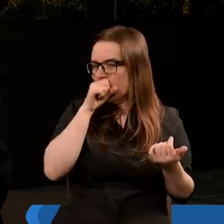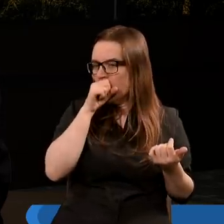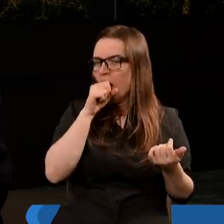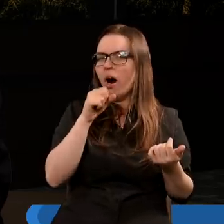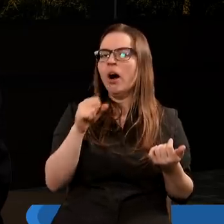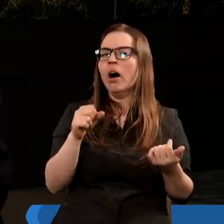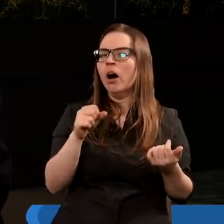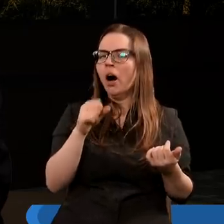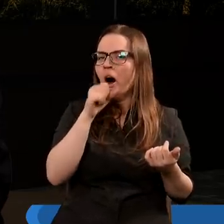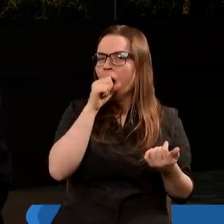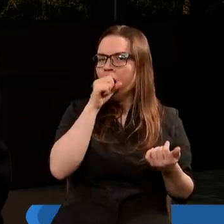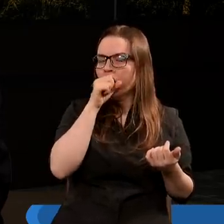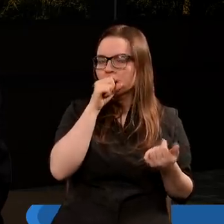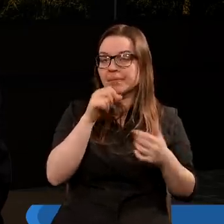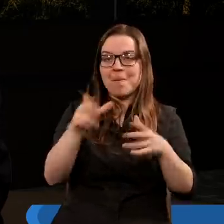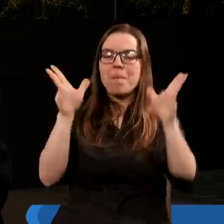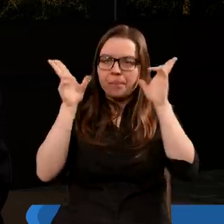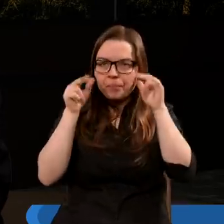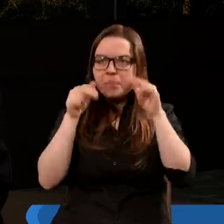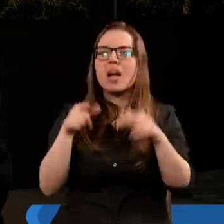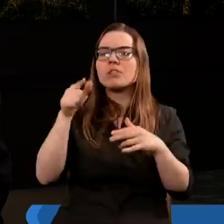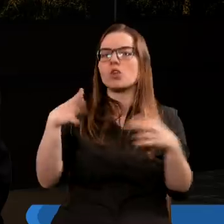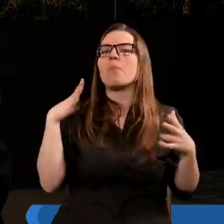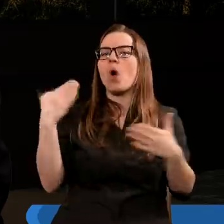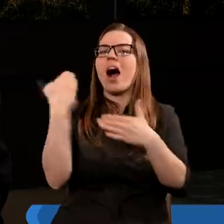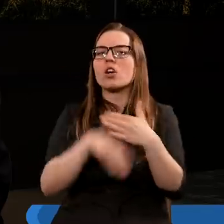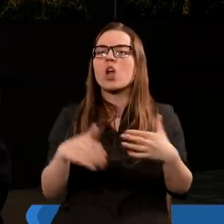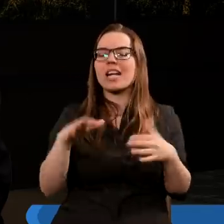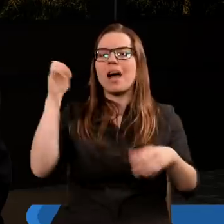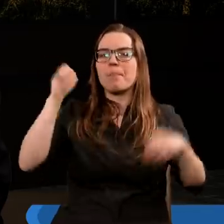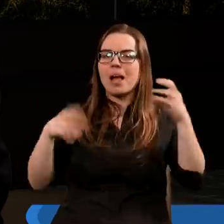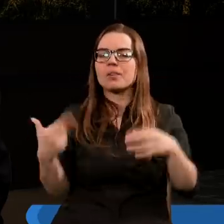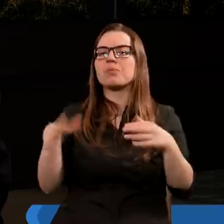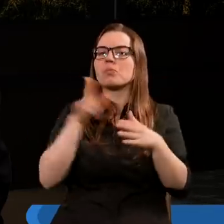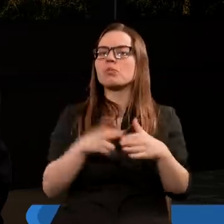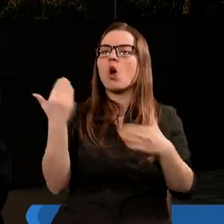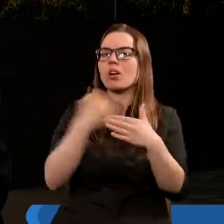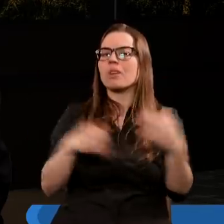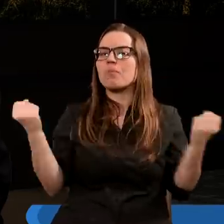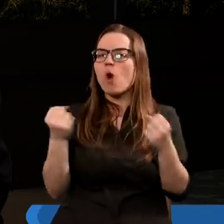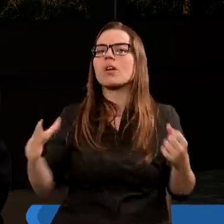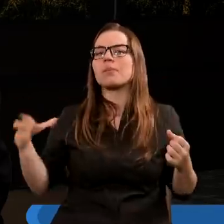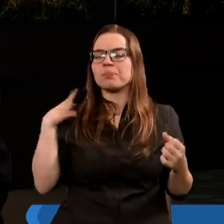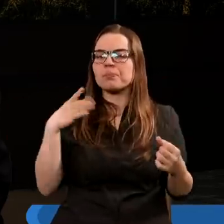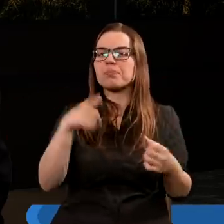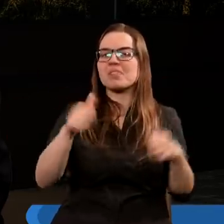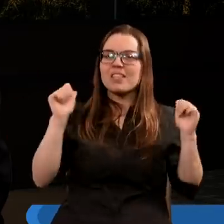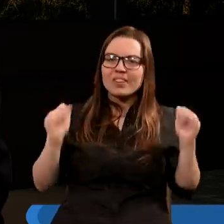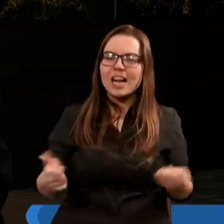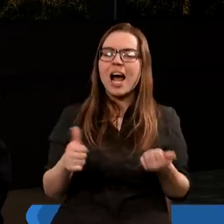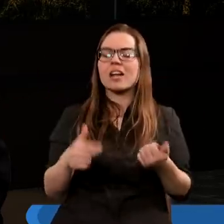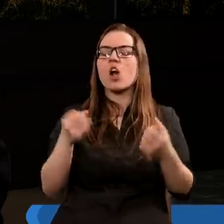palec Boży. Więc żaby to była ostatnia plaga, którą okultystyczną mocą byli w stanie